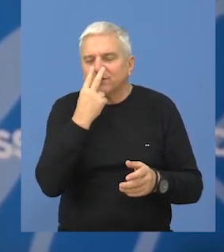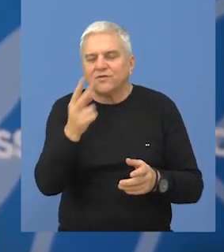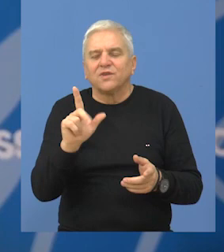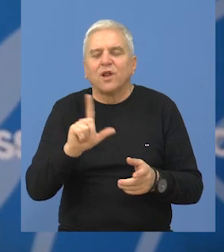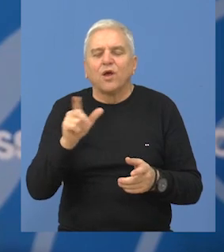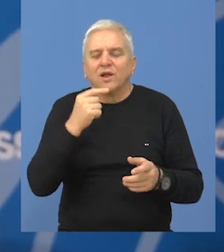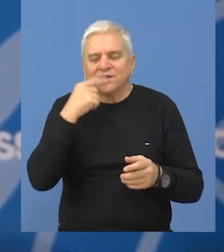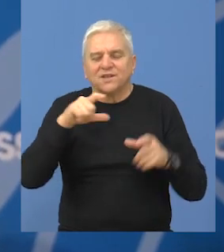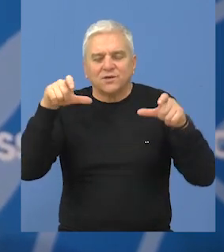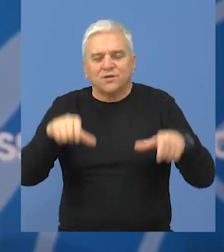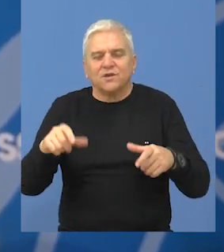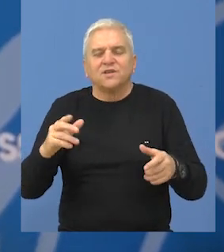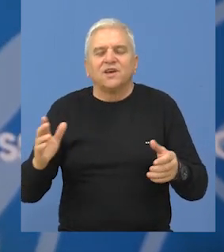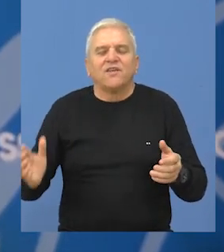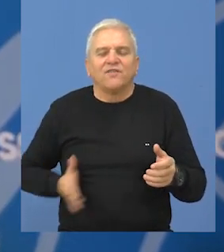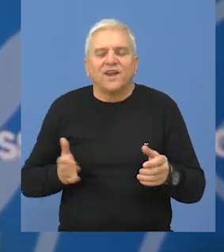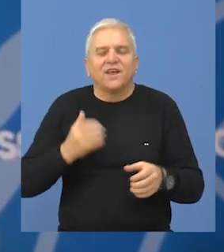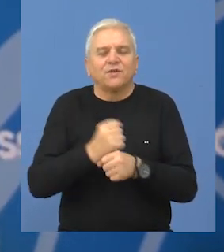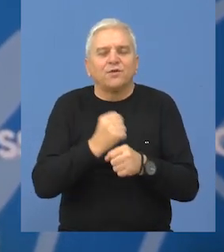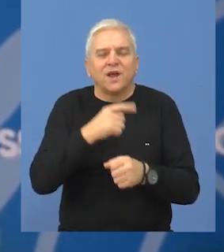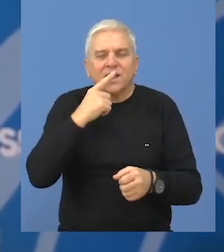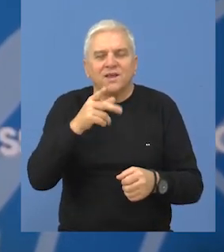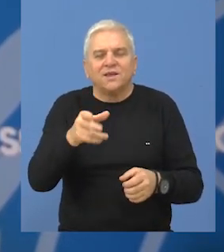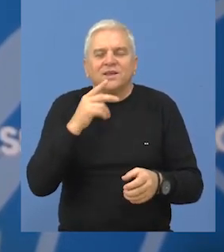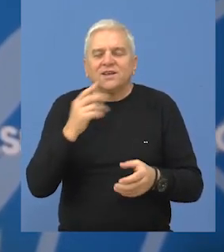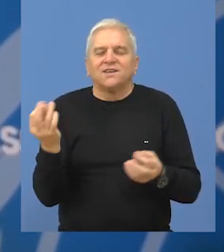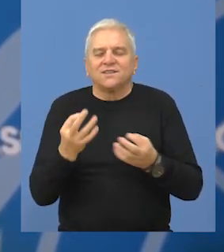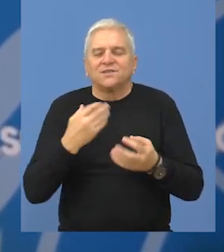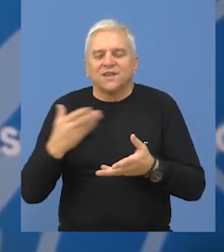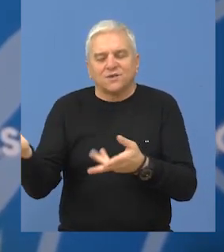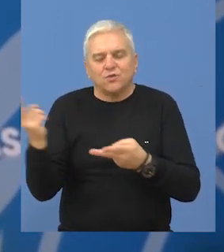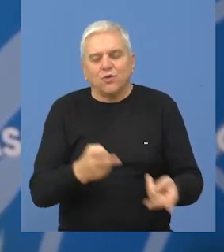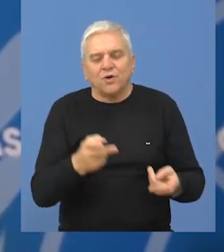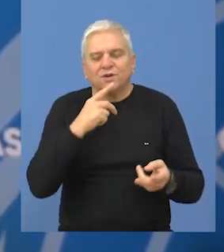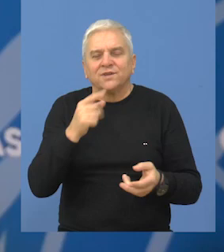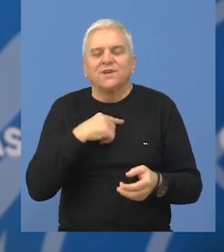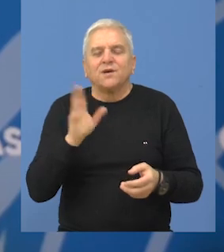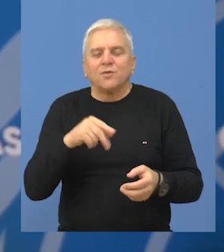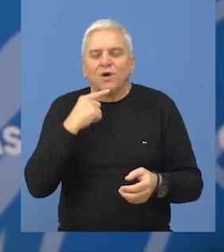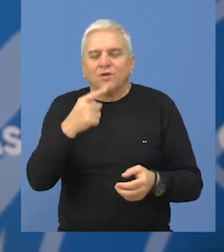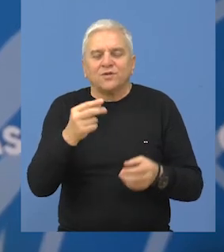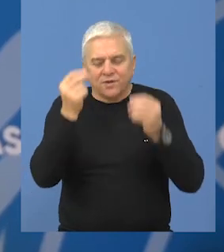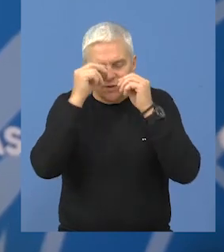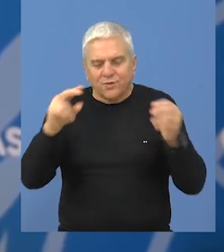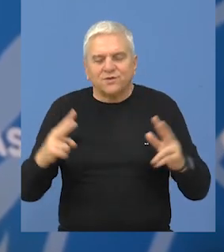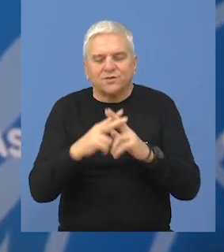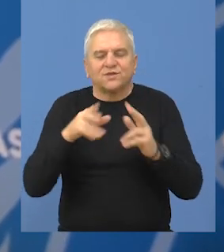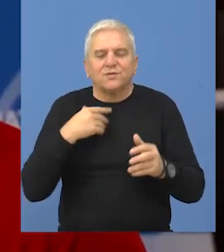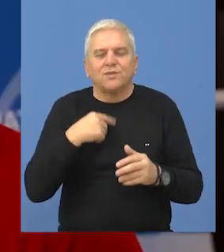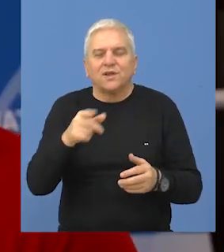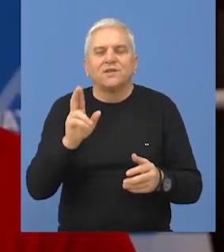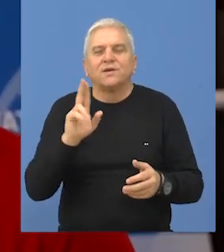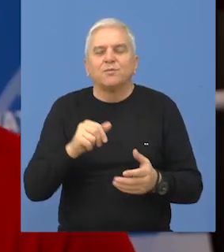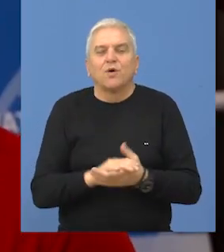Mogu da pohvalim kancelaru, zaista kažem da vredno radite i da vam se zahvalim što ste nas ugostili i što smo zaista imali prilike da čujemo i mlade